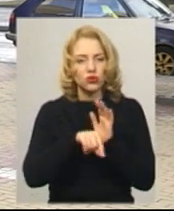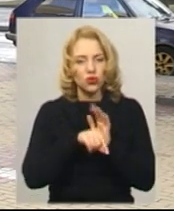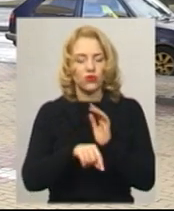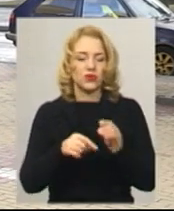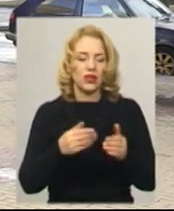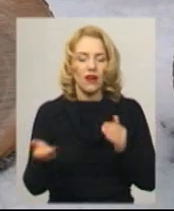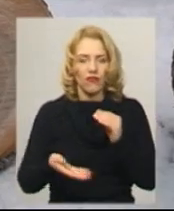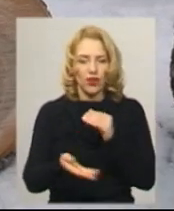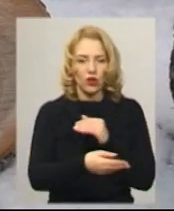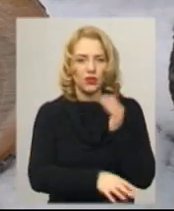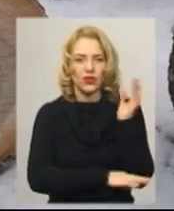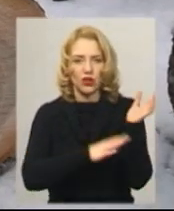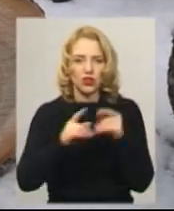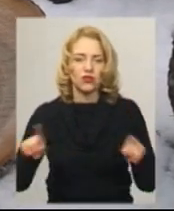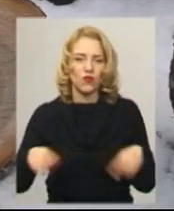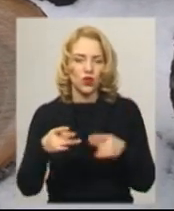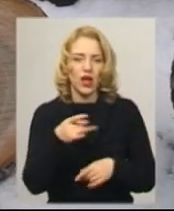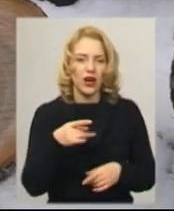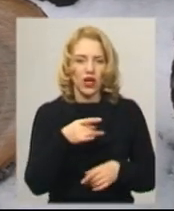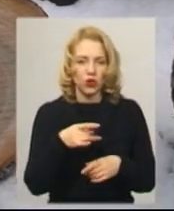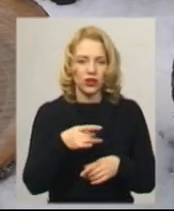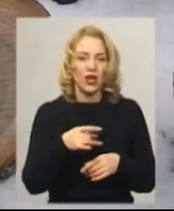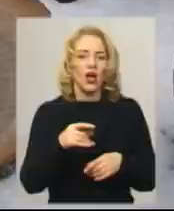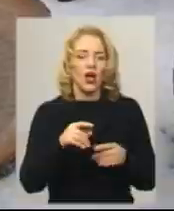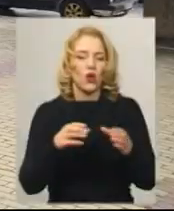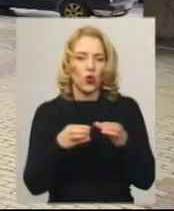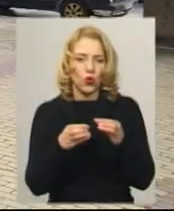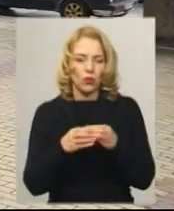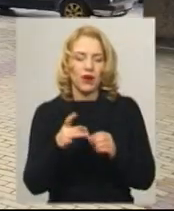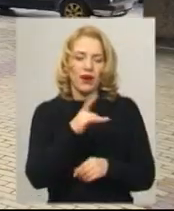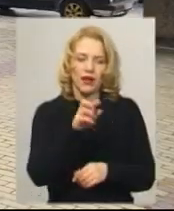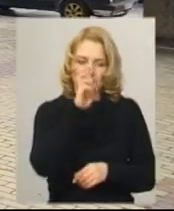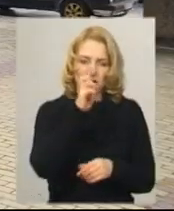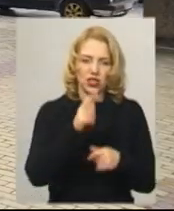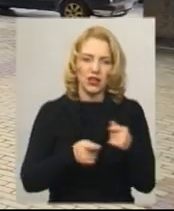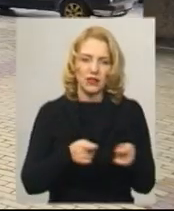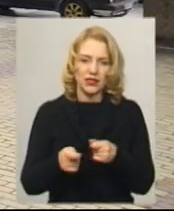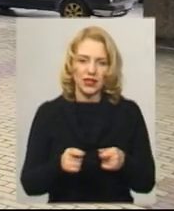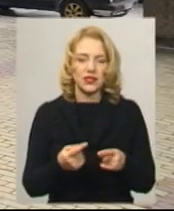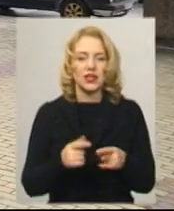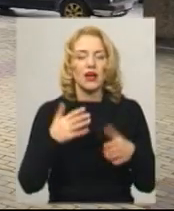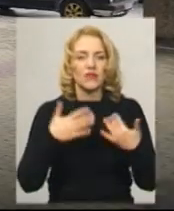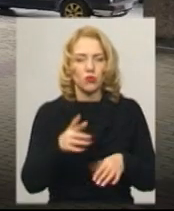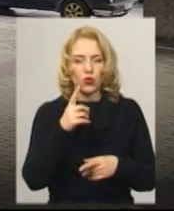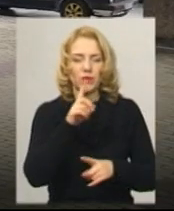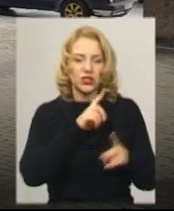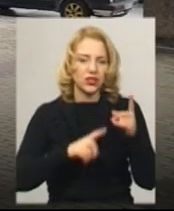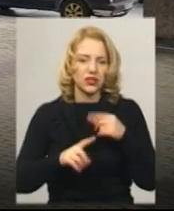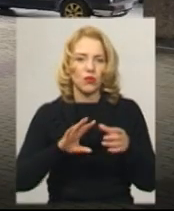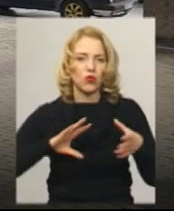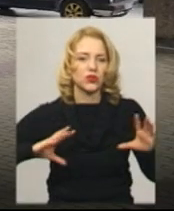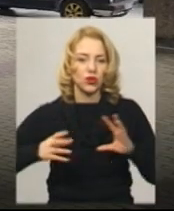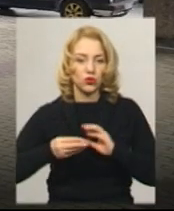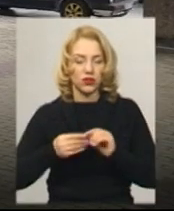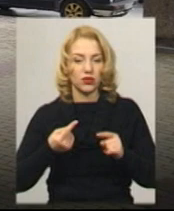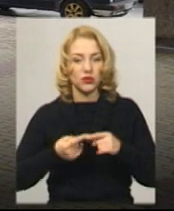лісу створена робоча група при райраді та райдержадміністрації. Булося вже перше засідання, і по результатах